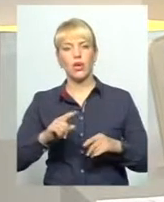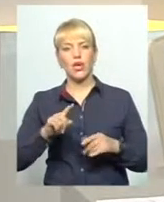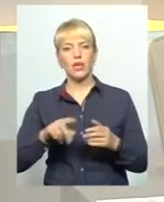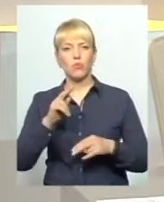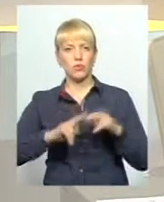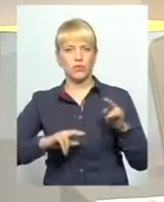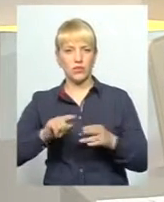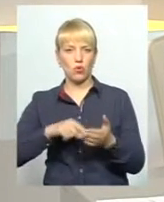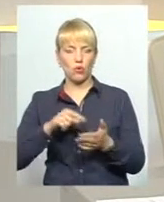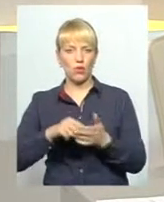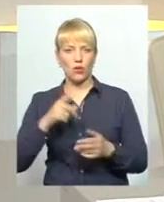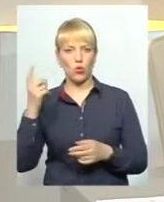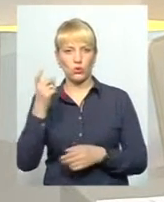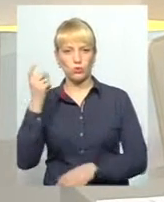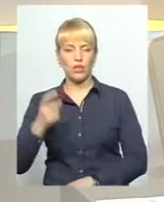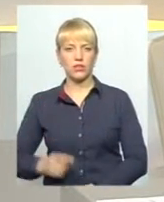Прошу, будь ласка, коментар.